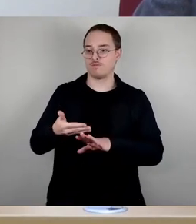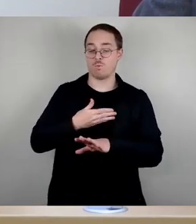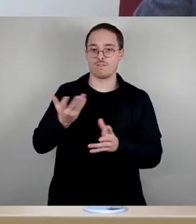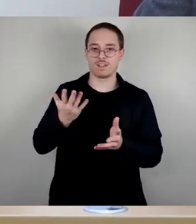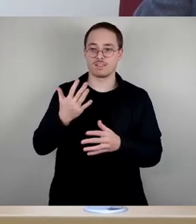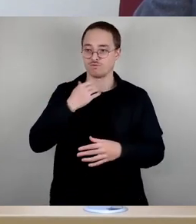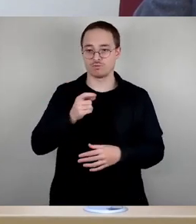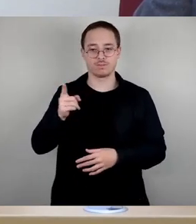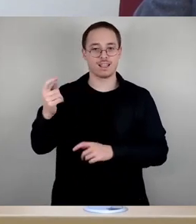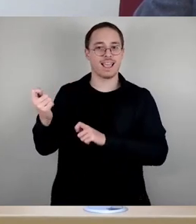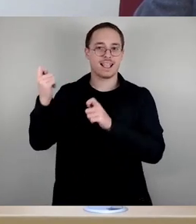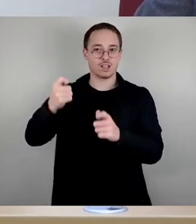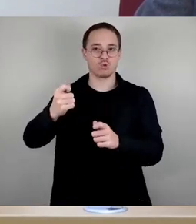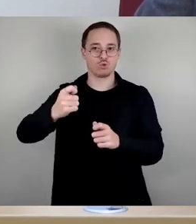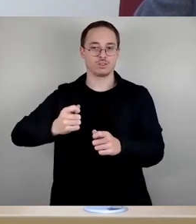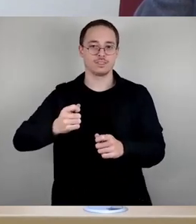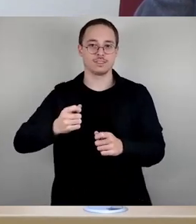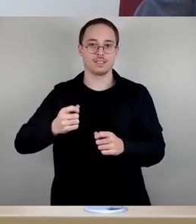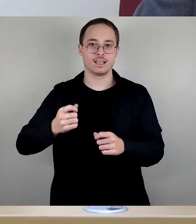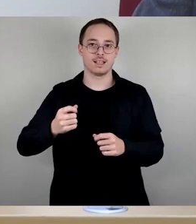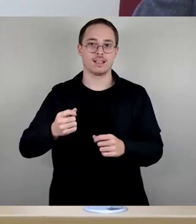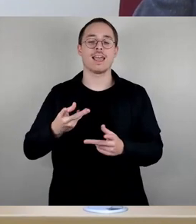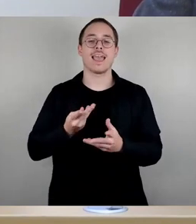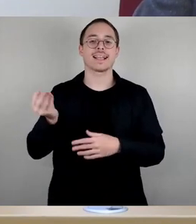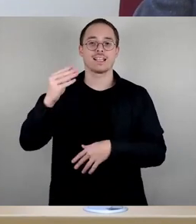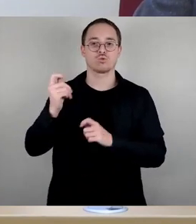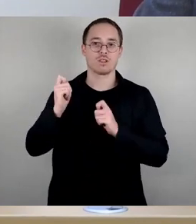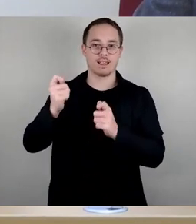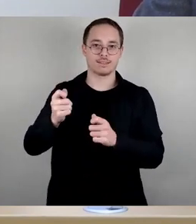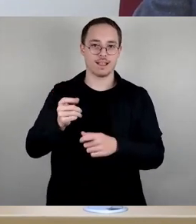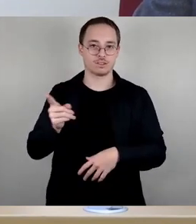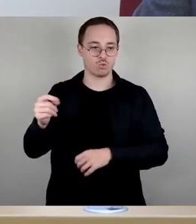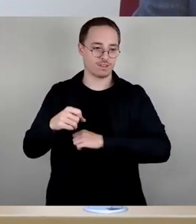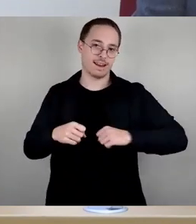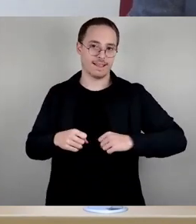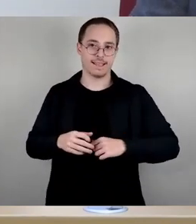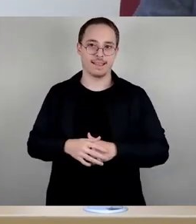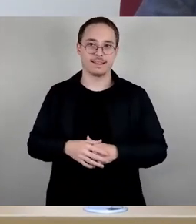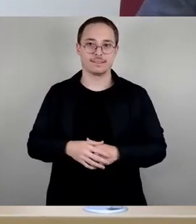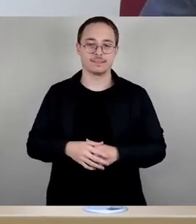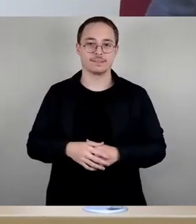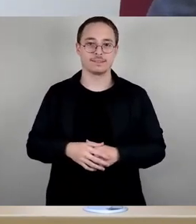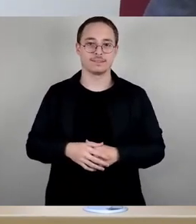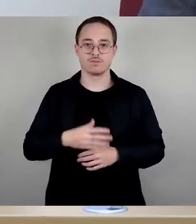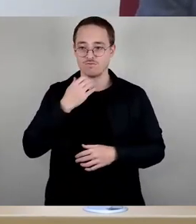den federführenden Ausschuss Bericht hier so ergänzen möchte, den bitte ich um das Stimmzeichen.